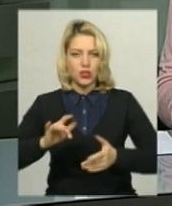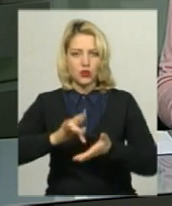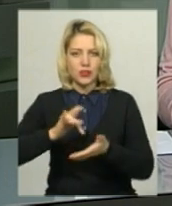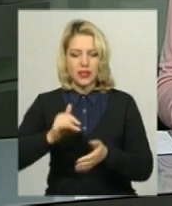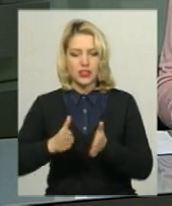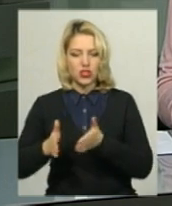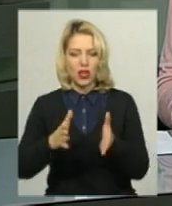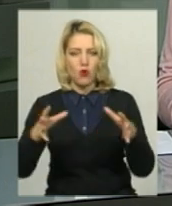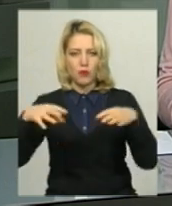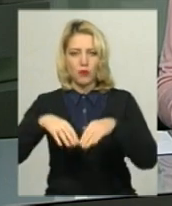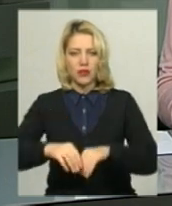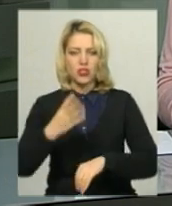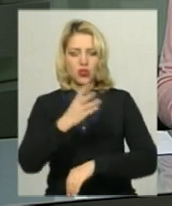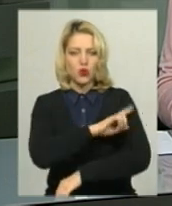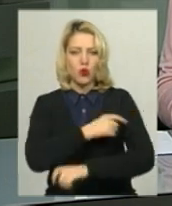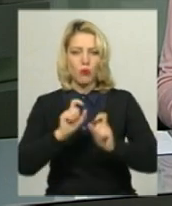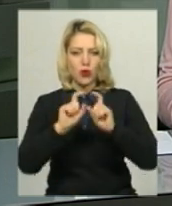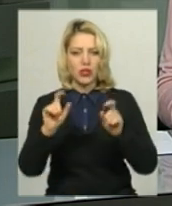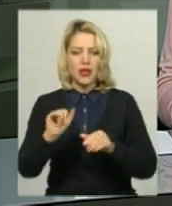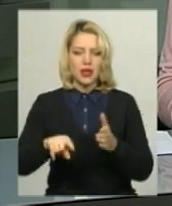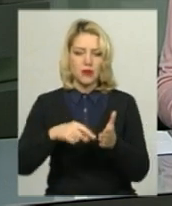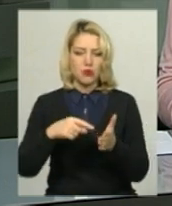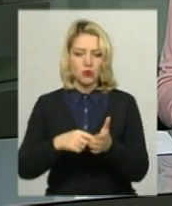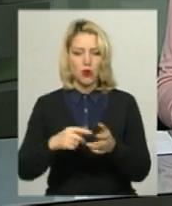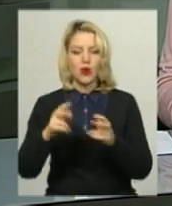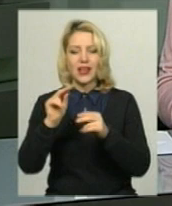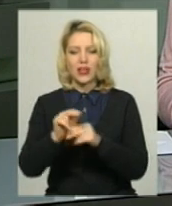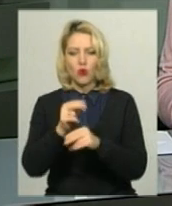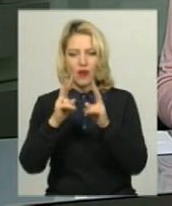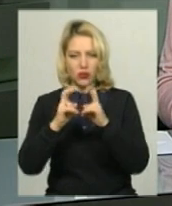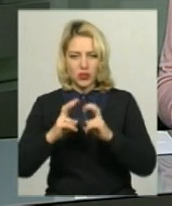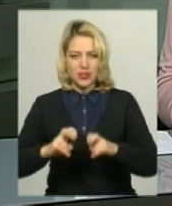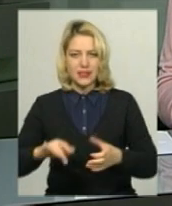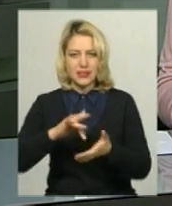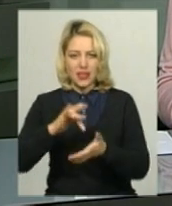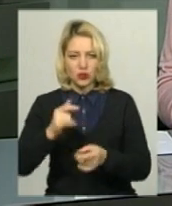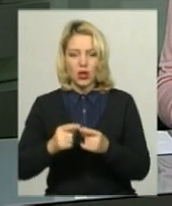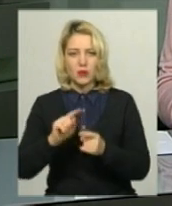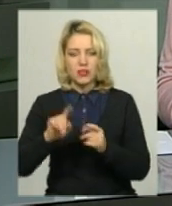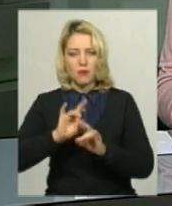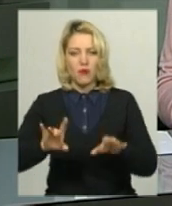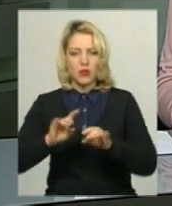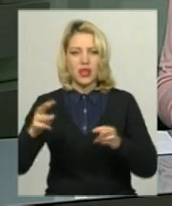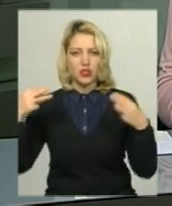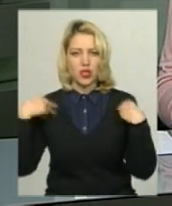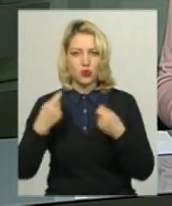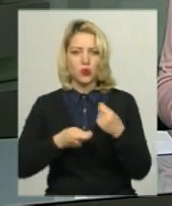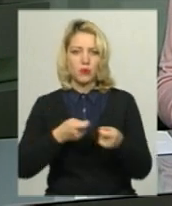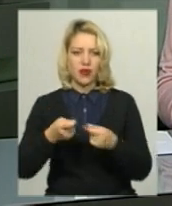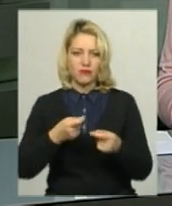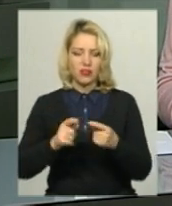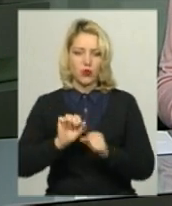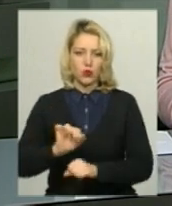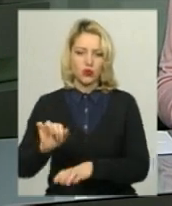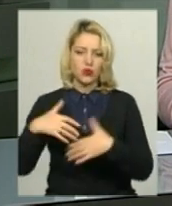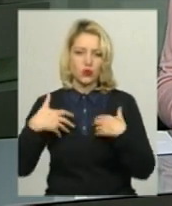шляхом об'єднання чотирьох поліклінік та міськолікувального діагностичного центру. Про це повідомляє начальник управління охорони